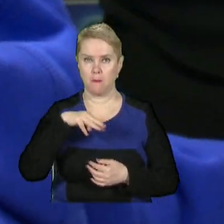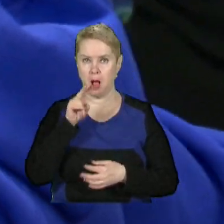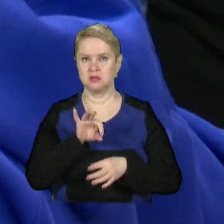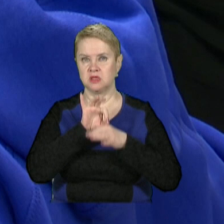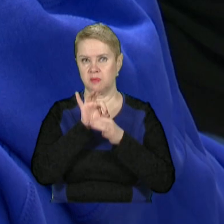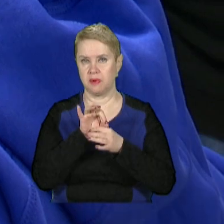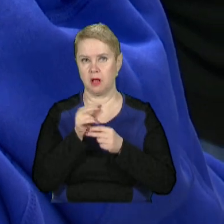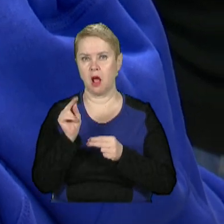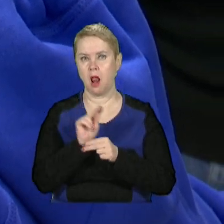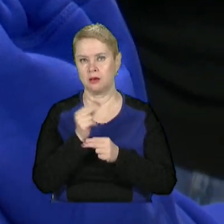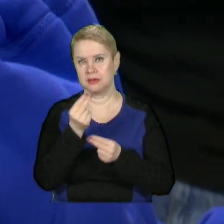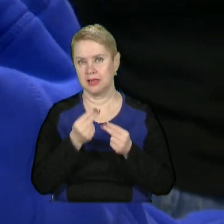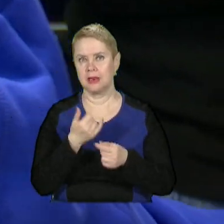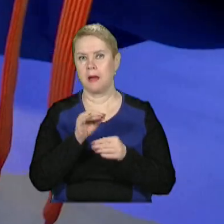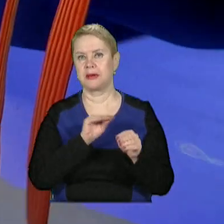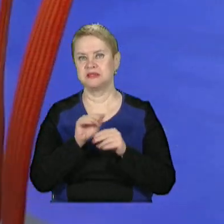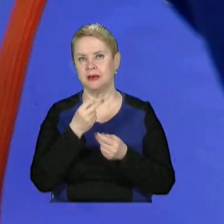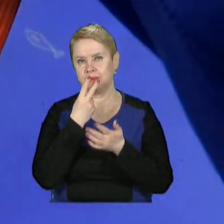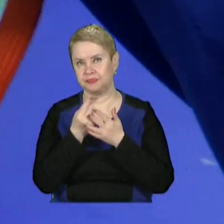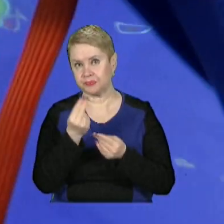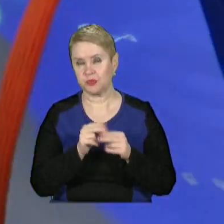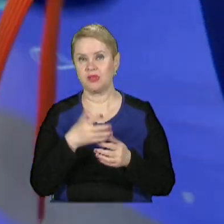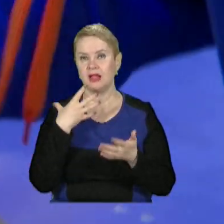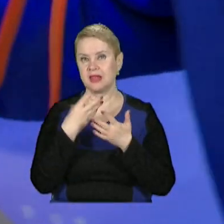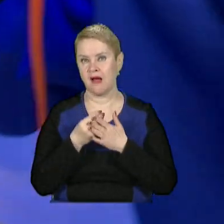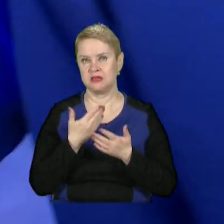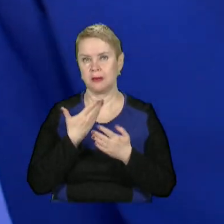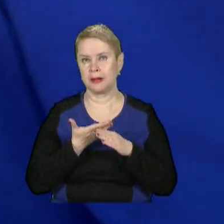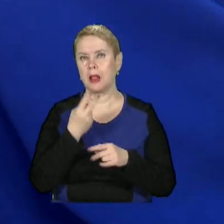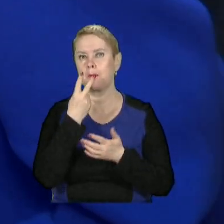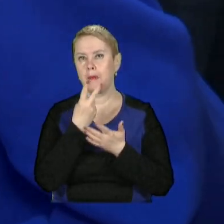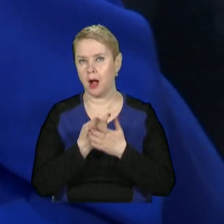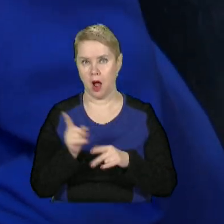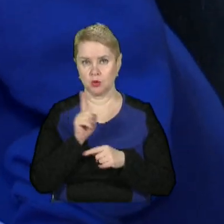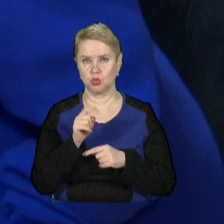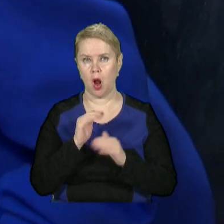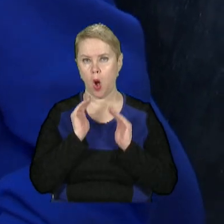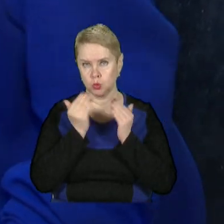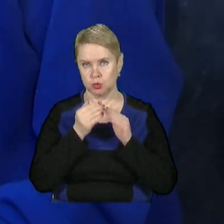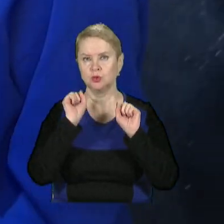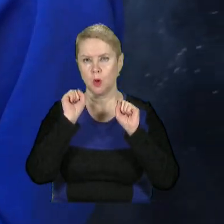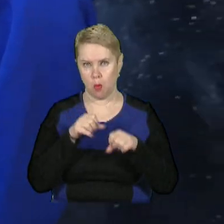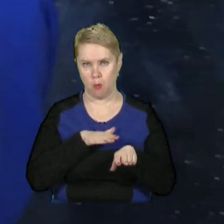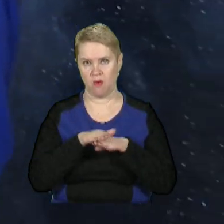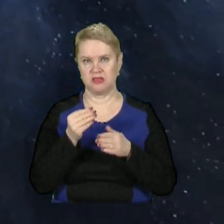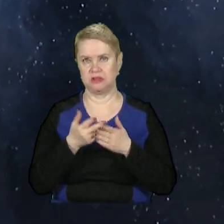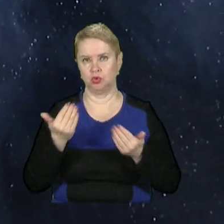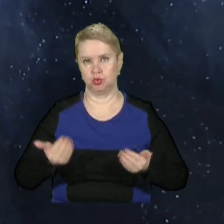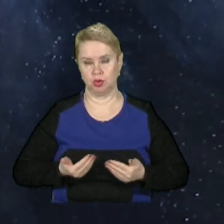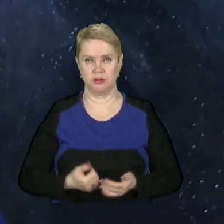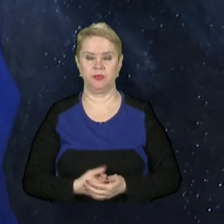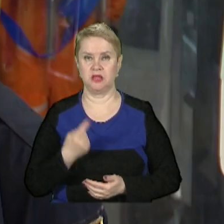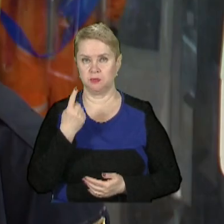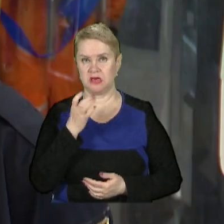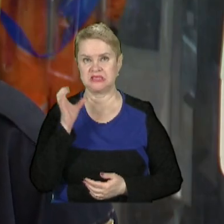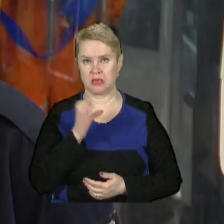проводить арт-терапії для дітей-переселенців. Та на власному прикладі показує, що з аутизмом можна повноцінно жити. З